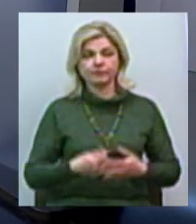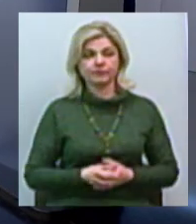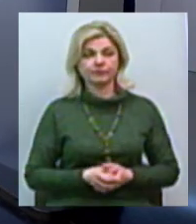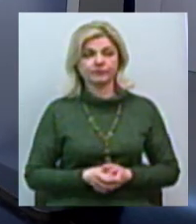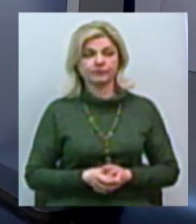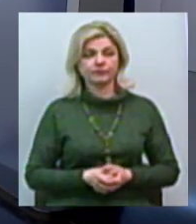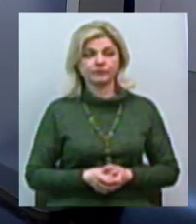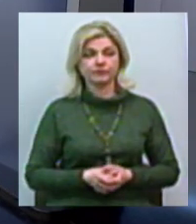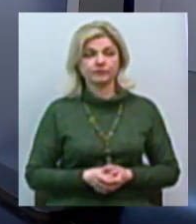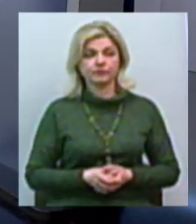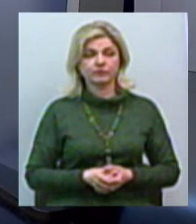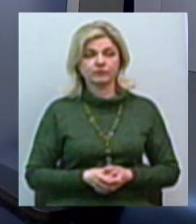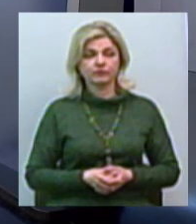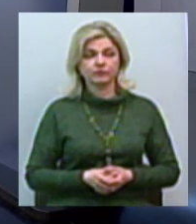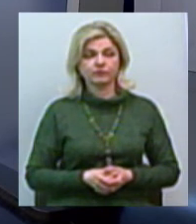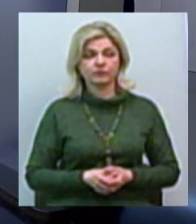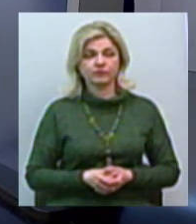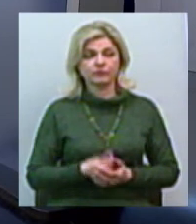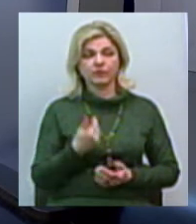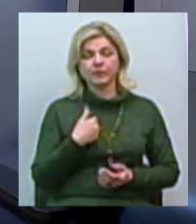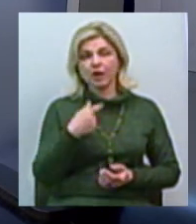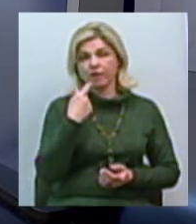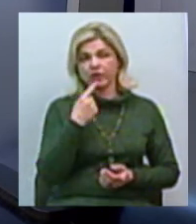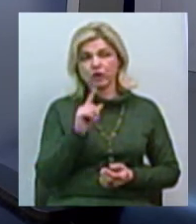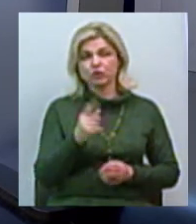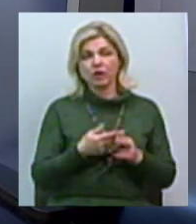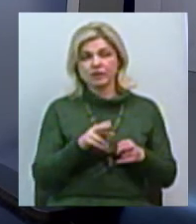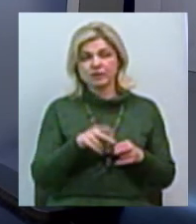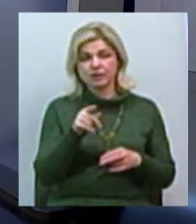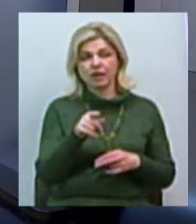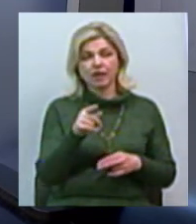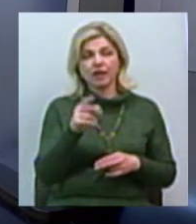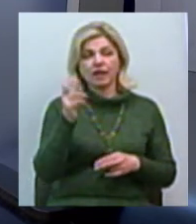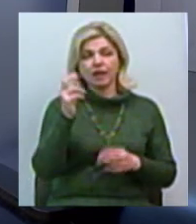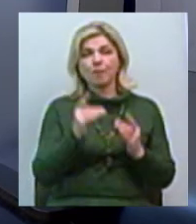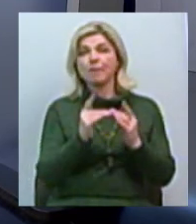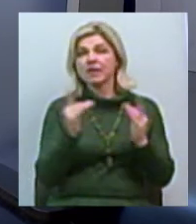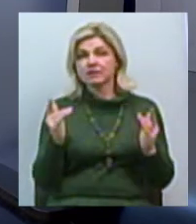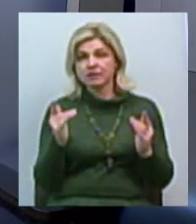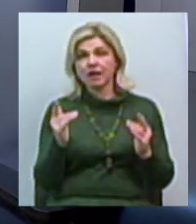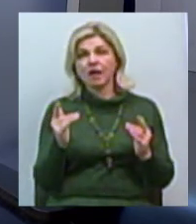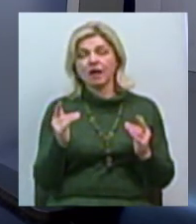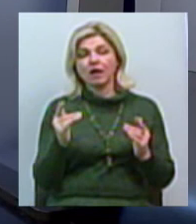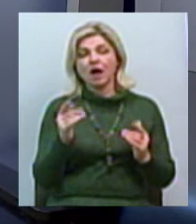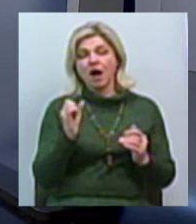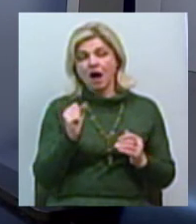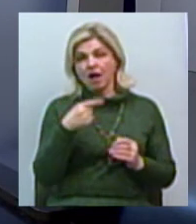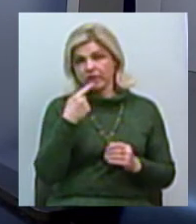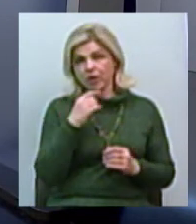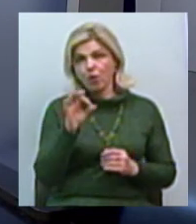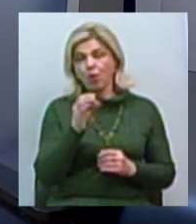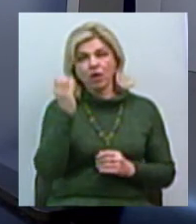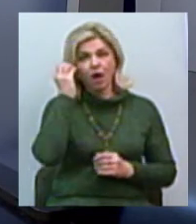ну, це, здається, мені казали колеги, що це київський міст, існуючий, а йдеться про дійсно легендарний